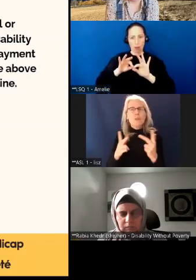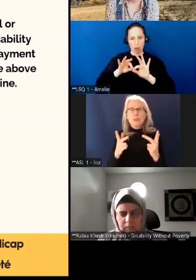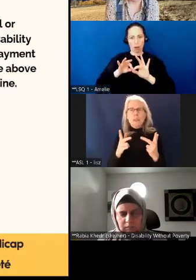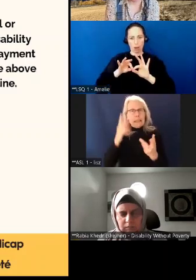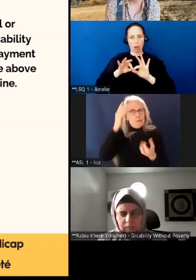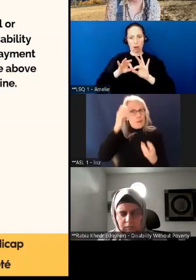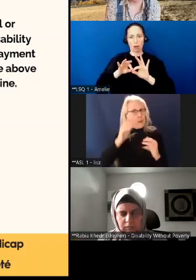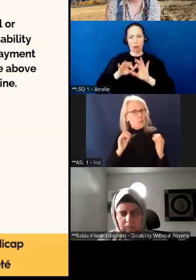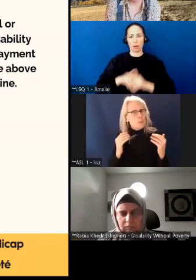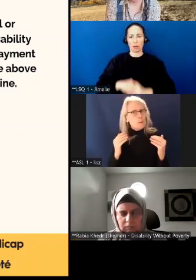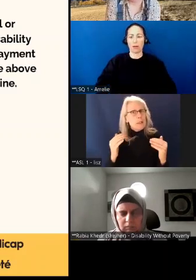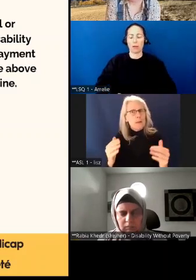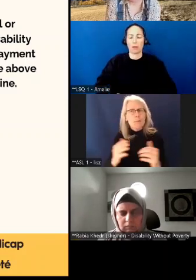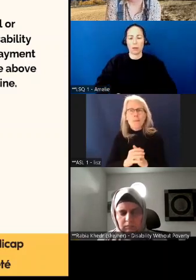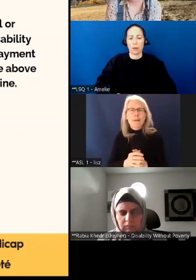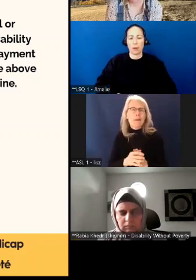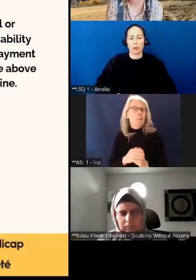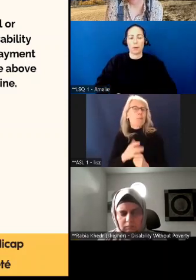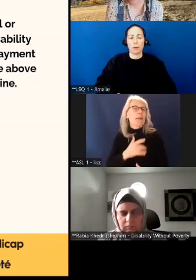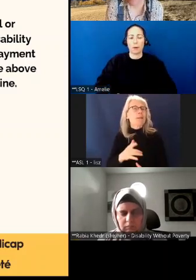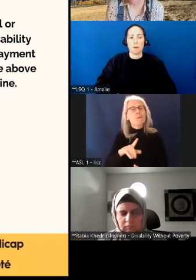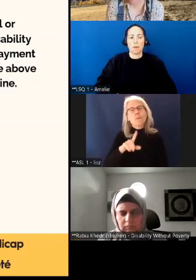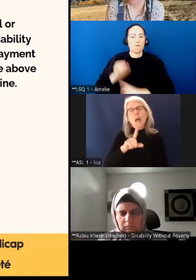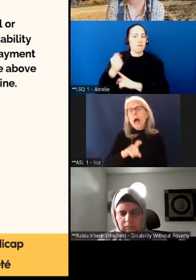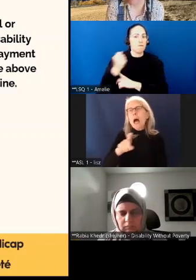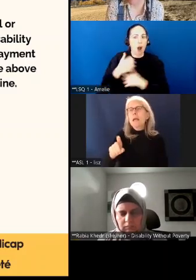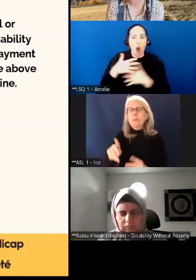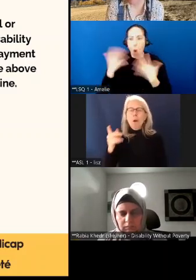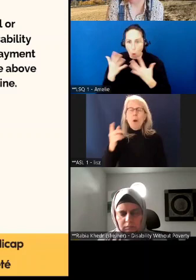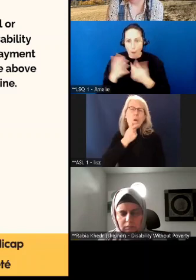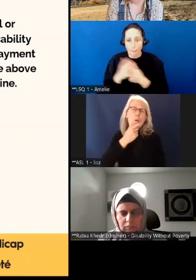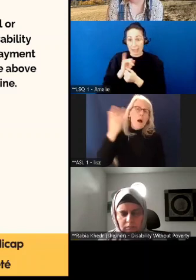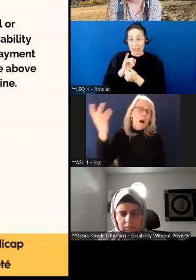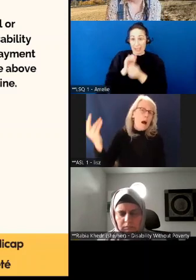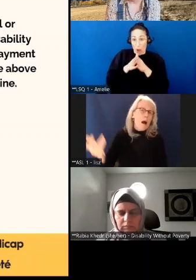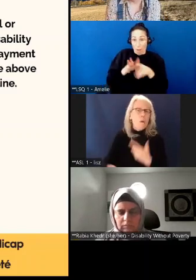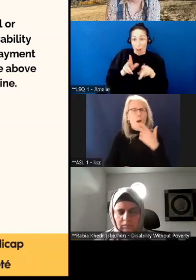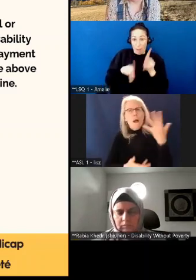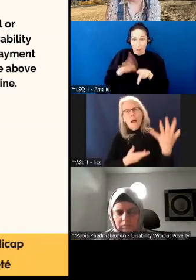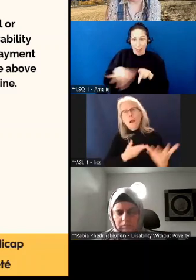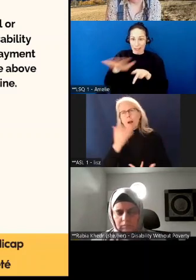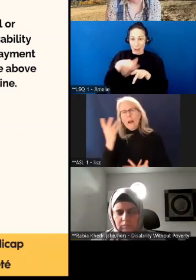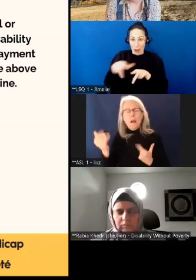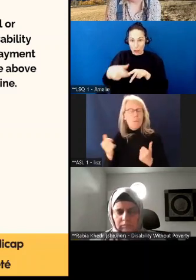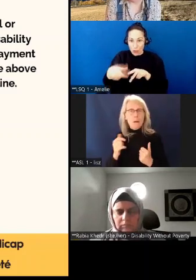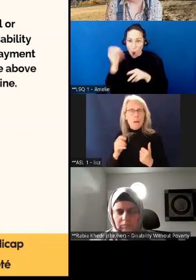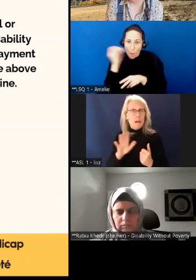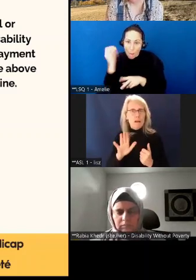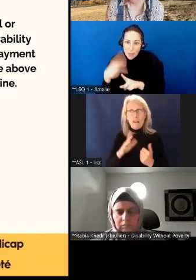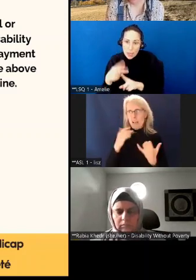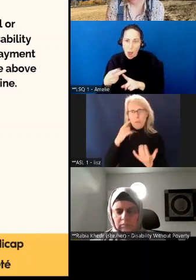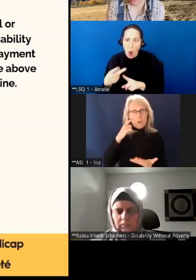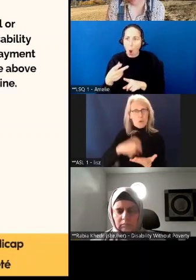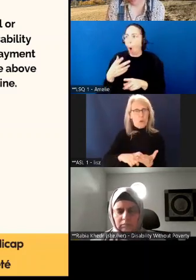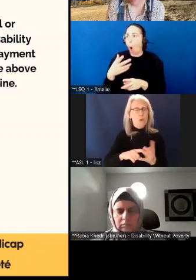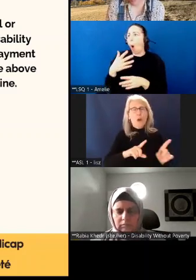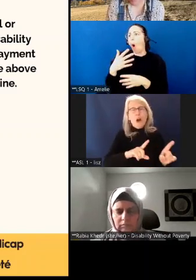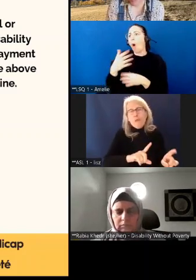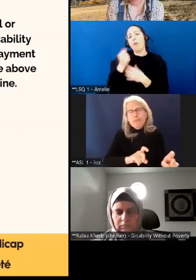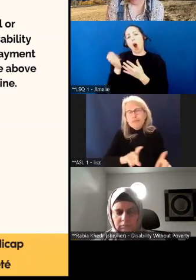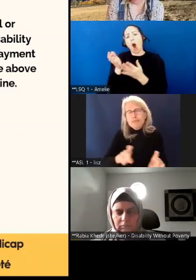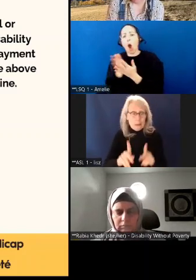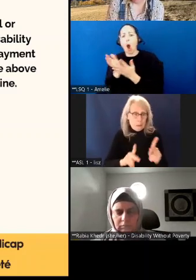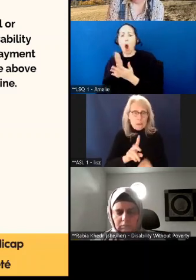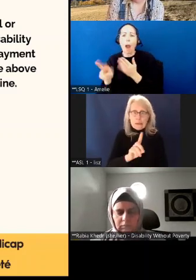typiquement ce qui se produit quand on demande aux gens leur opinion. Souvent, nous avons toutes sortes d'opinions de divergences.